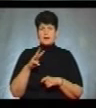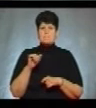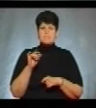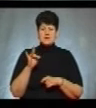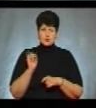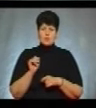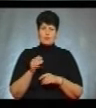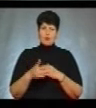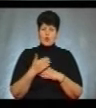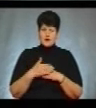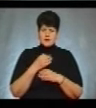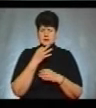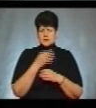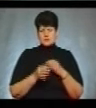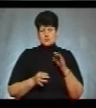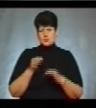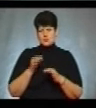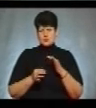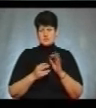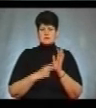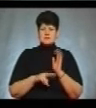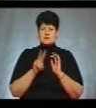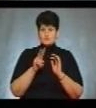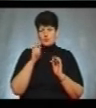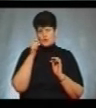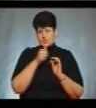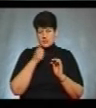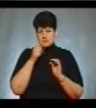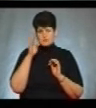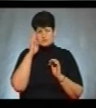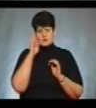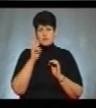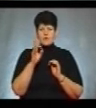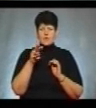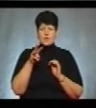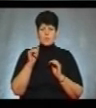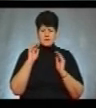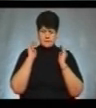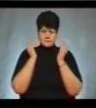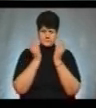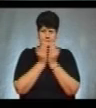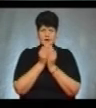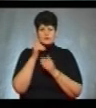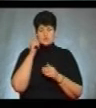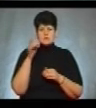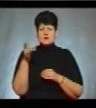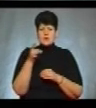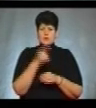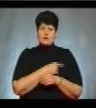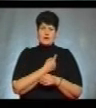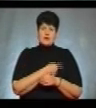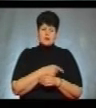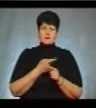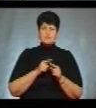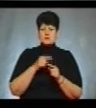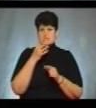визначить суд, каже Сергій Крета. 72-річний травмований зараз в комі в реанімаційному відділенні Чортківської районної лікарні. Про